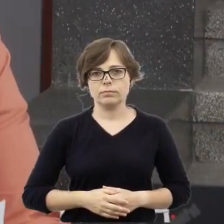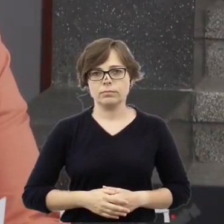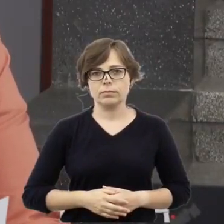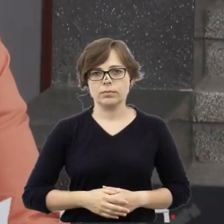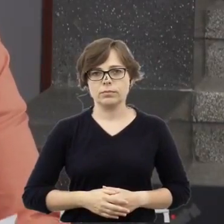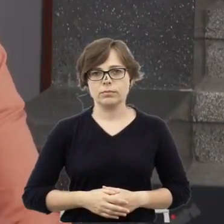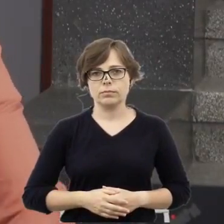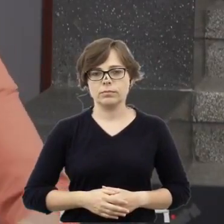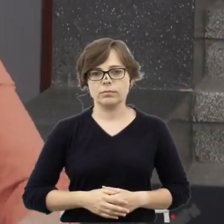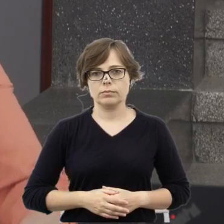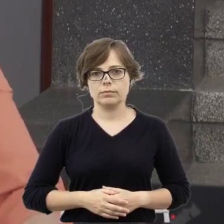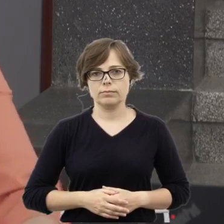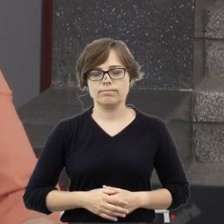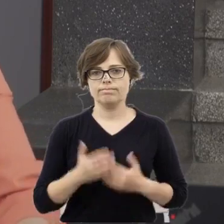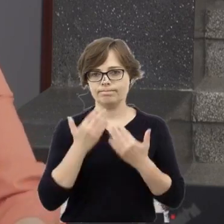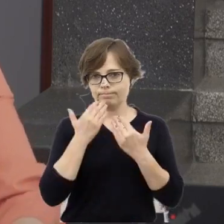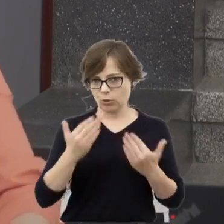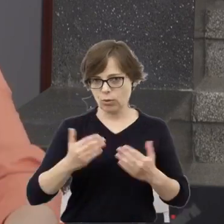Dziękuję. Dziękuję.